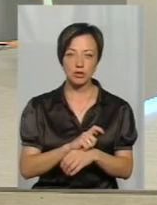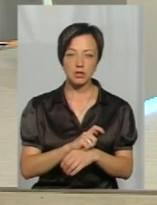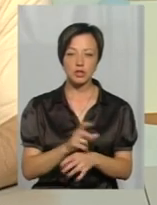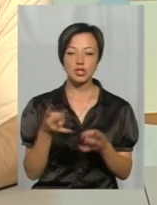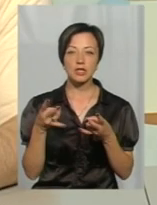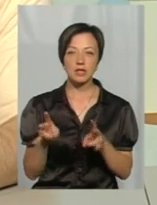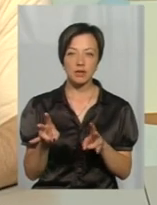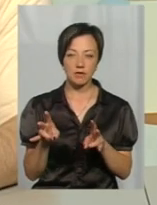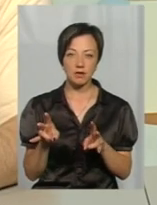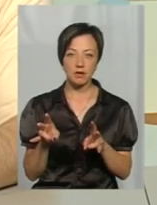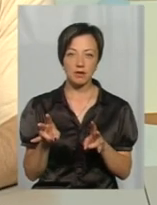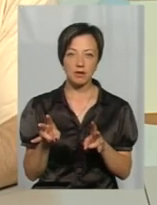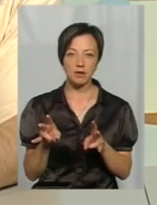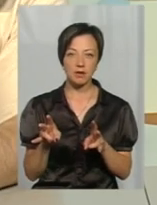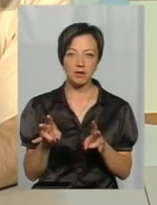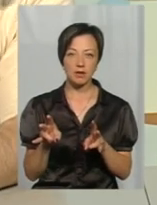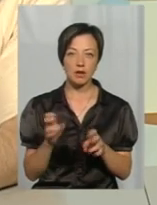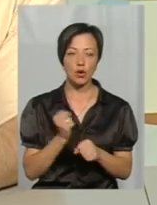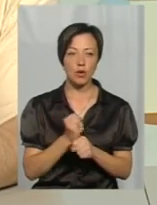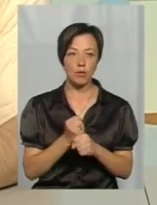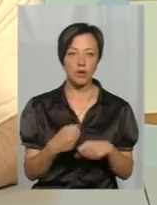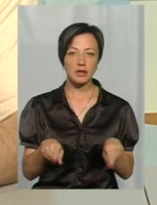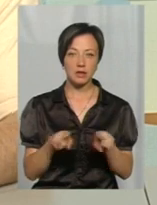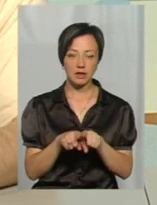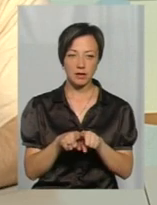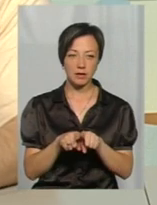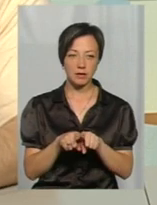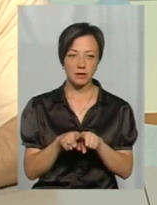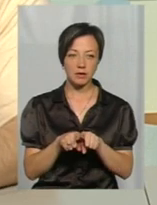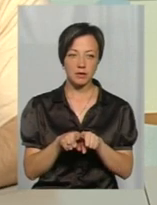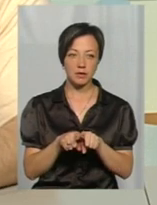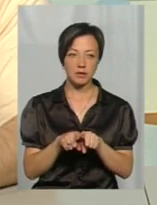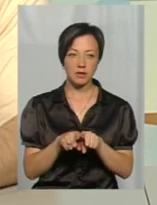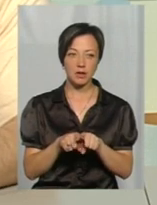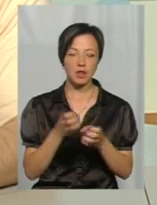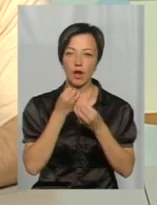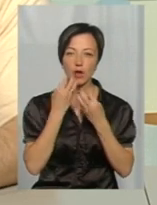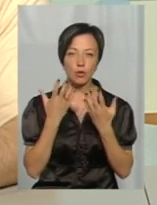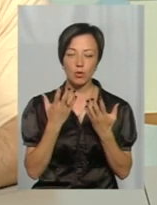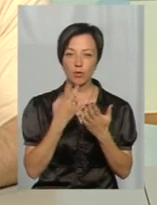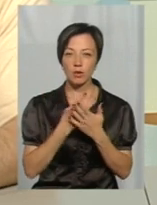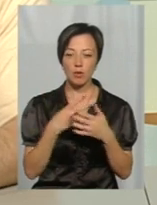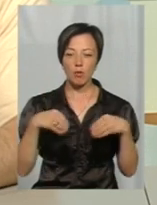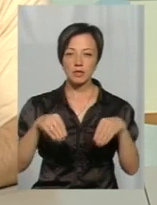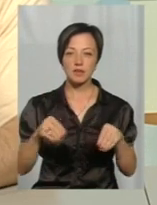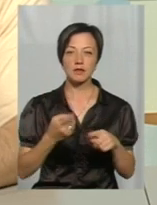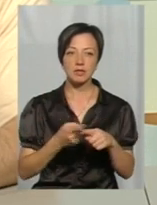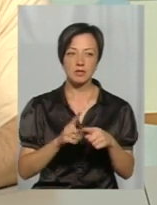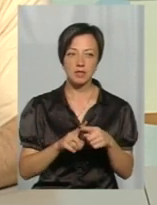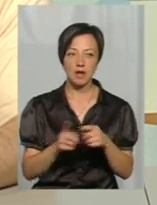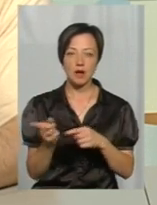шкідників роблять такі недобрі явища в посівах. Це